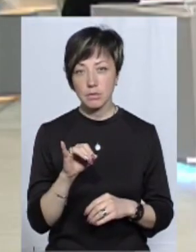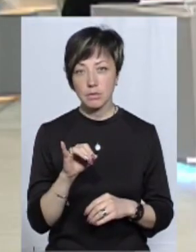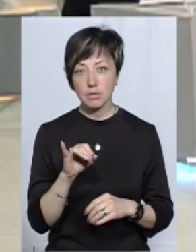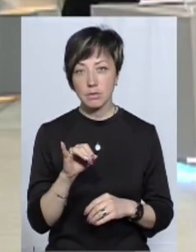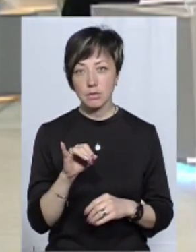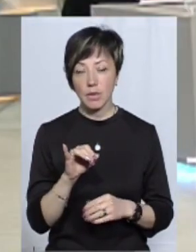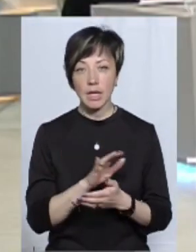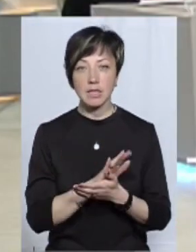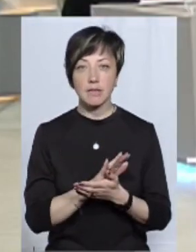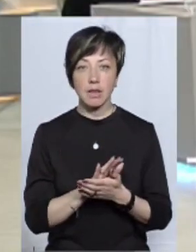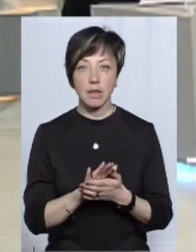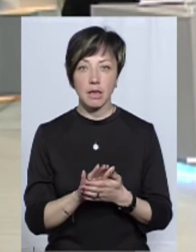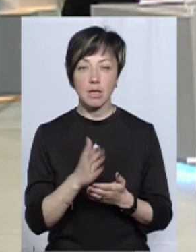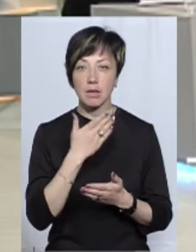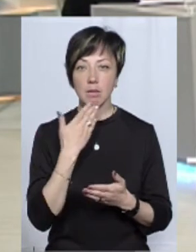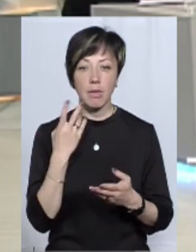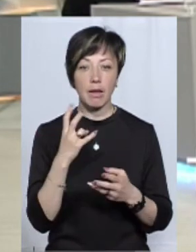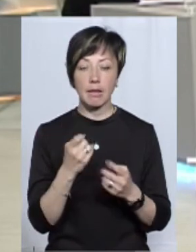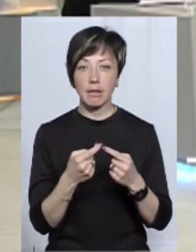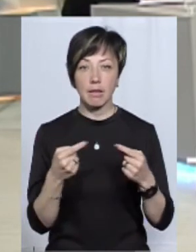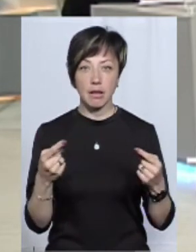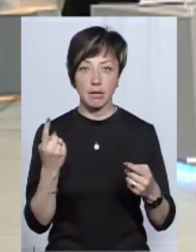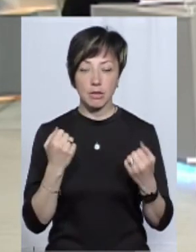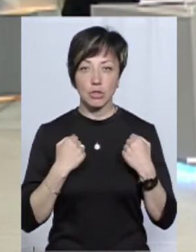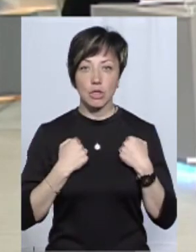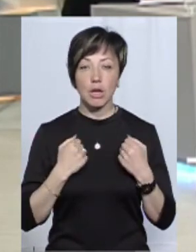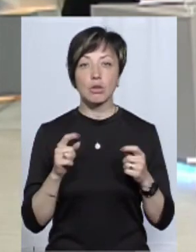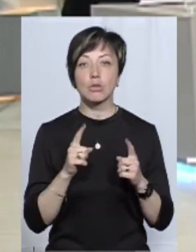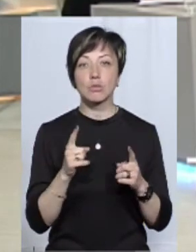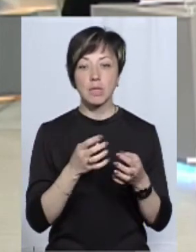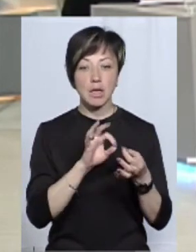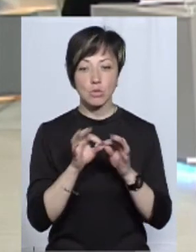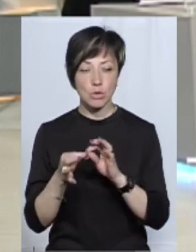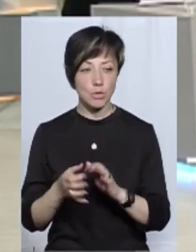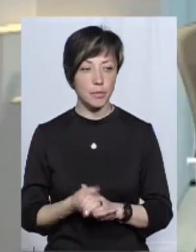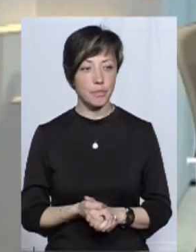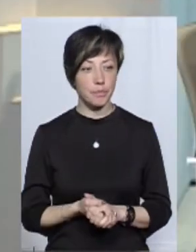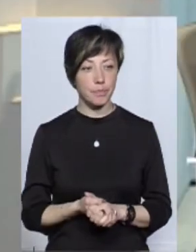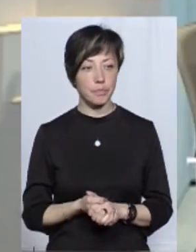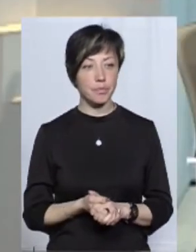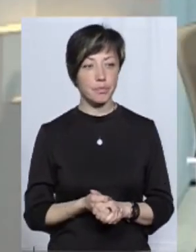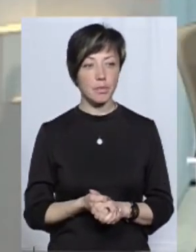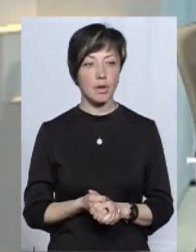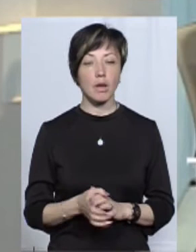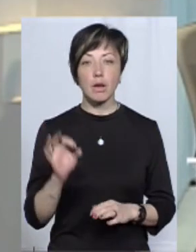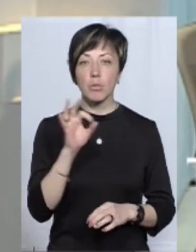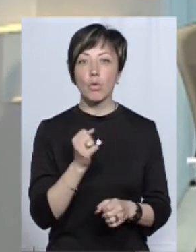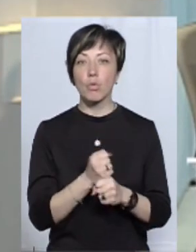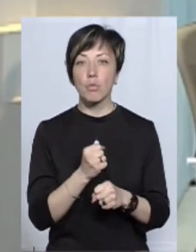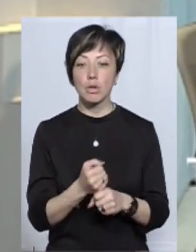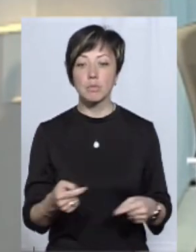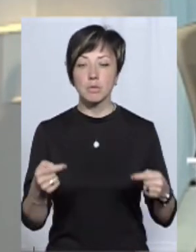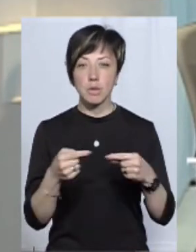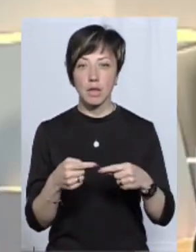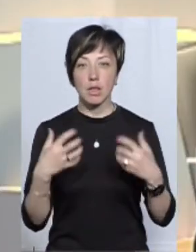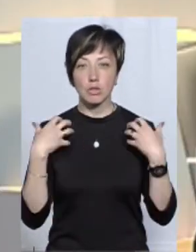святих немає ніде, на превеликий жаль. Дійсно. Що ви робите, щоб хмельницькі митники не асоціювалися з такими? Щодо роботи безпосередньо